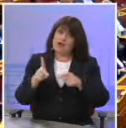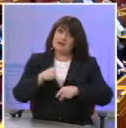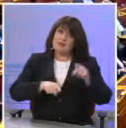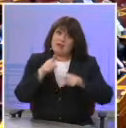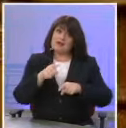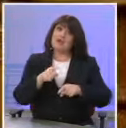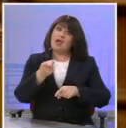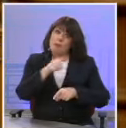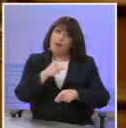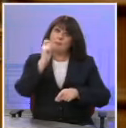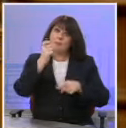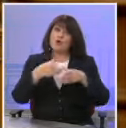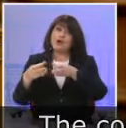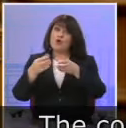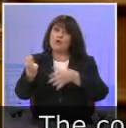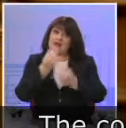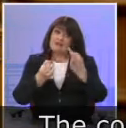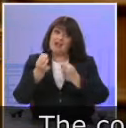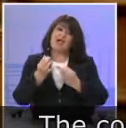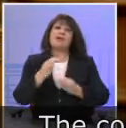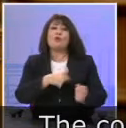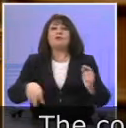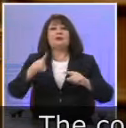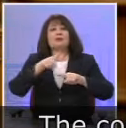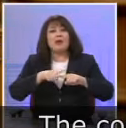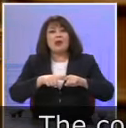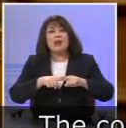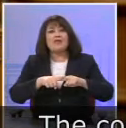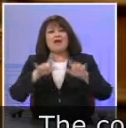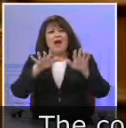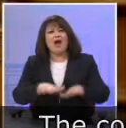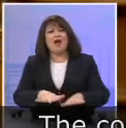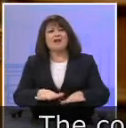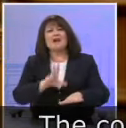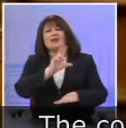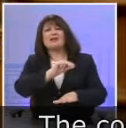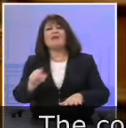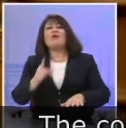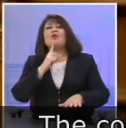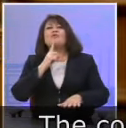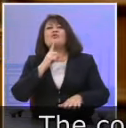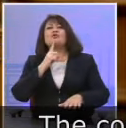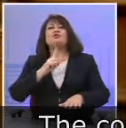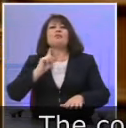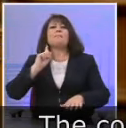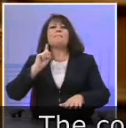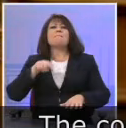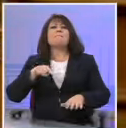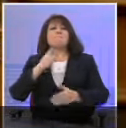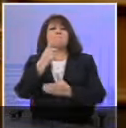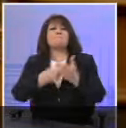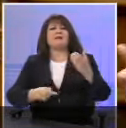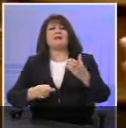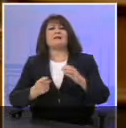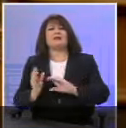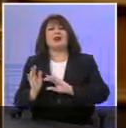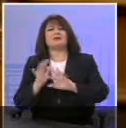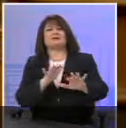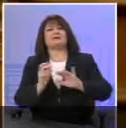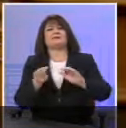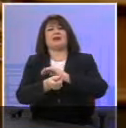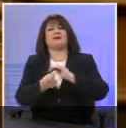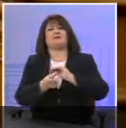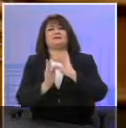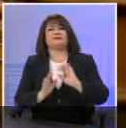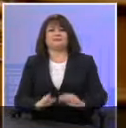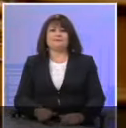άλλες παρατάξεις. Ότι η χώρα λέει έχει όσους ανέργους όσοι είναι και οι μετανάστες που βρίσκονται εδώ. Δεν ευθύνεται λοιπόν η